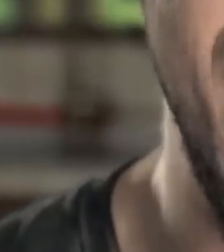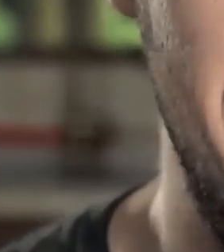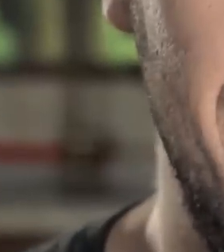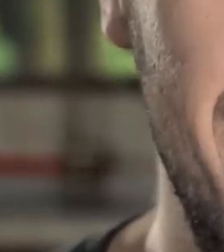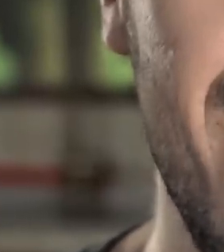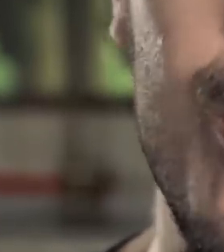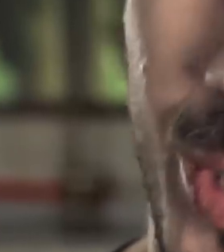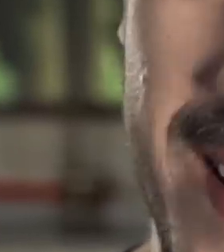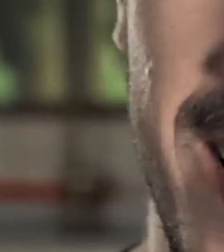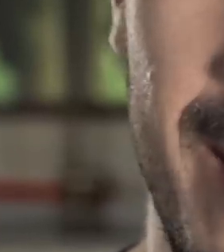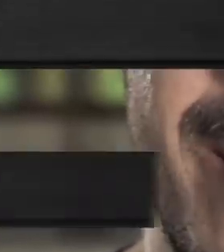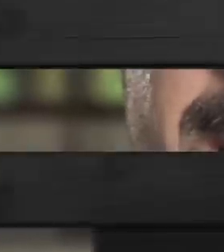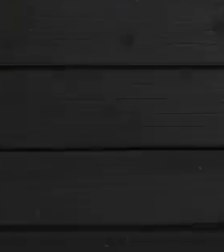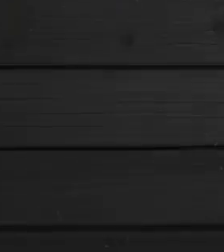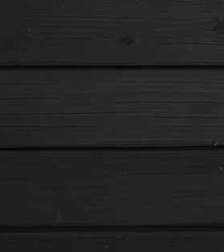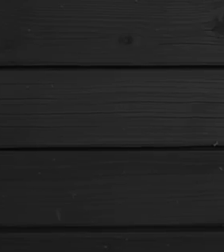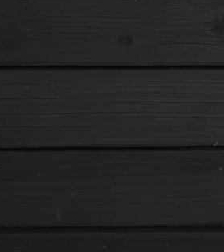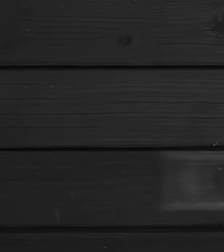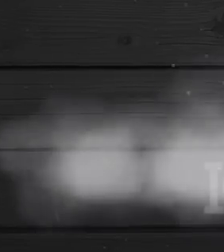Καλώς ήρθατε στο Kitchen Lab.